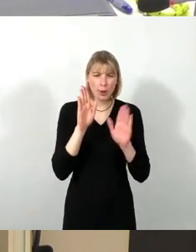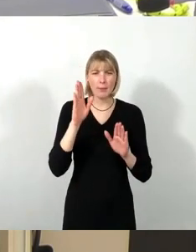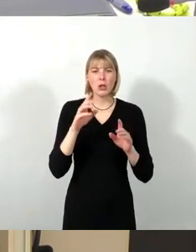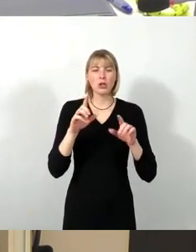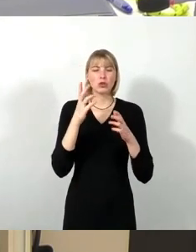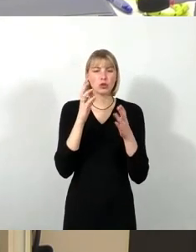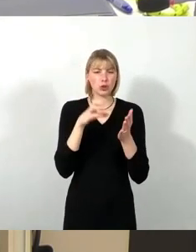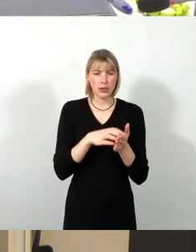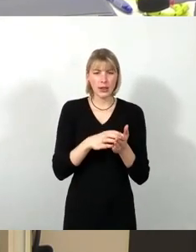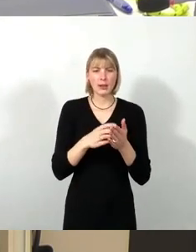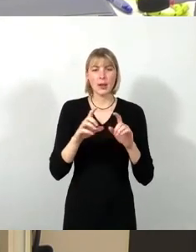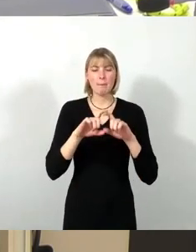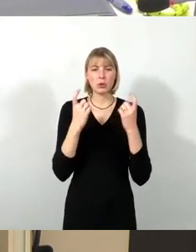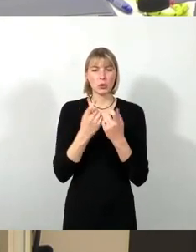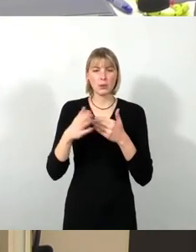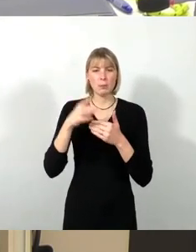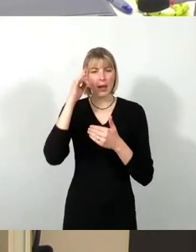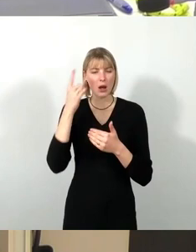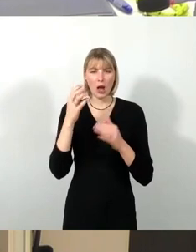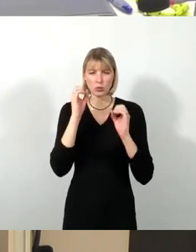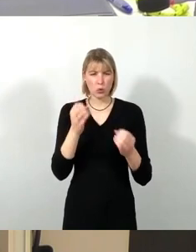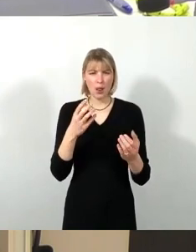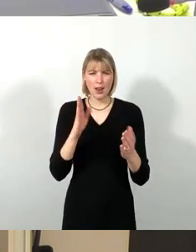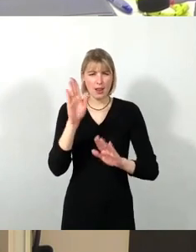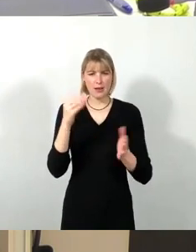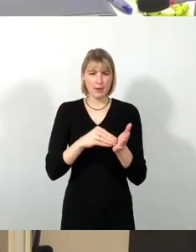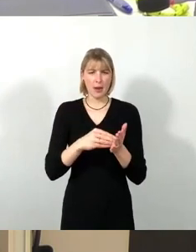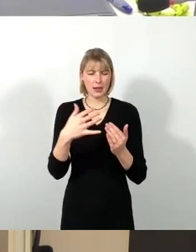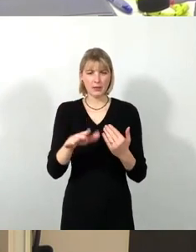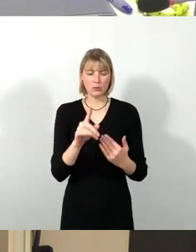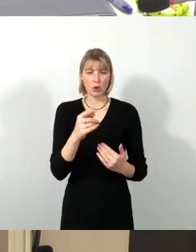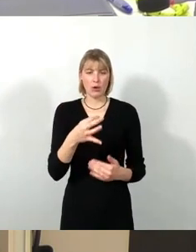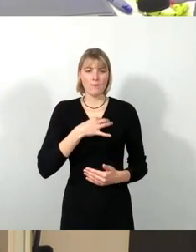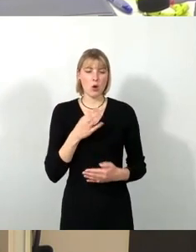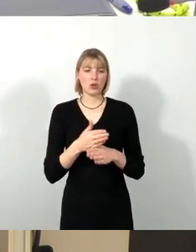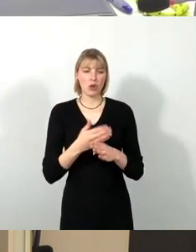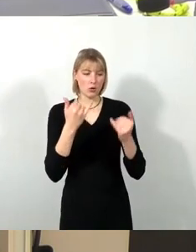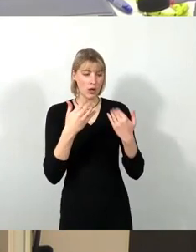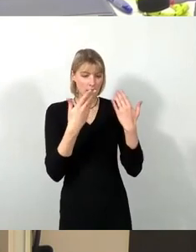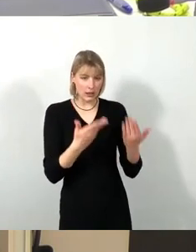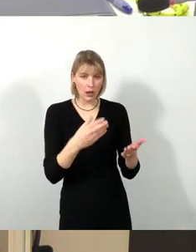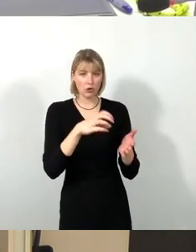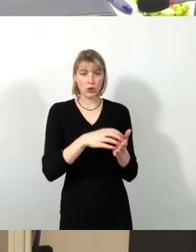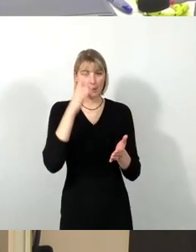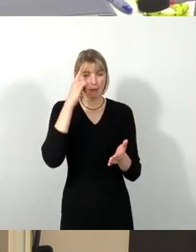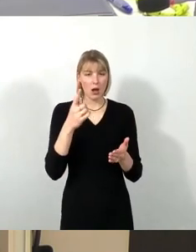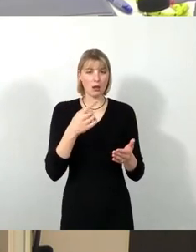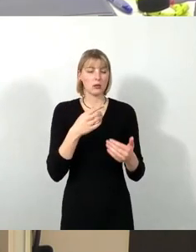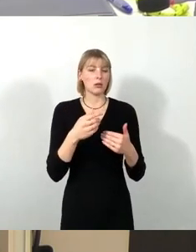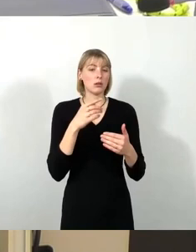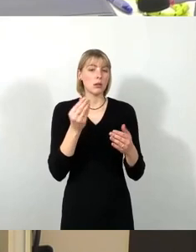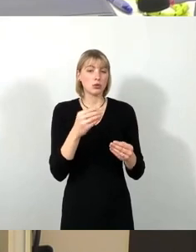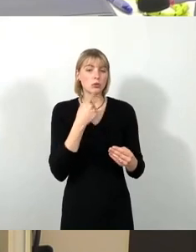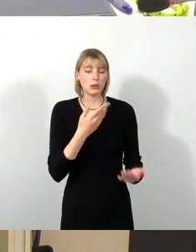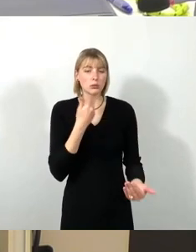mich hier im Stadtrat ehrlich gesagt auch keine Grundlage, um darüber eine Entscheidung zu treffen. Sage ich so, wie es ist, dann hätte der Stadtbezirksbeirat, auch wenn Herr